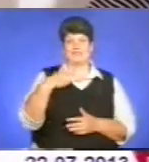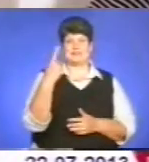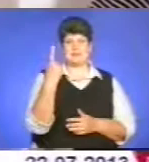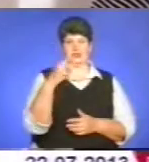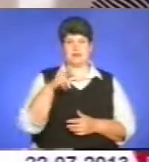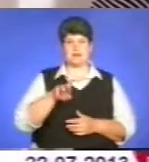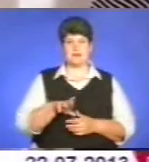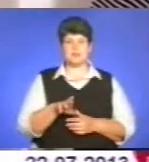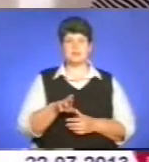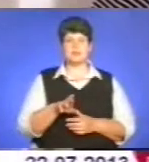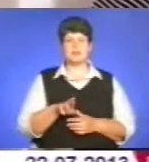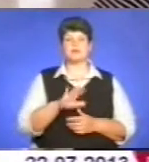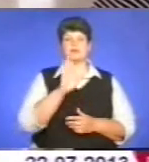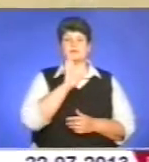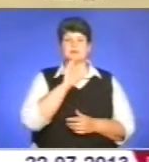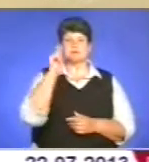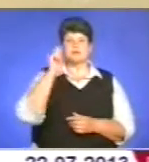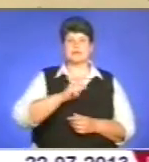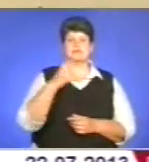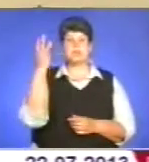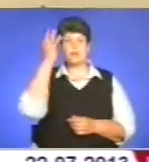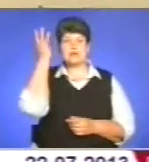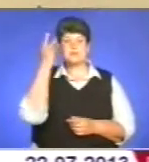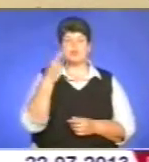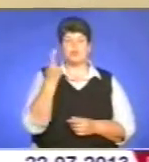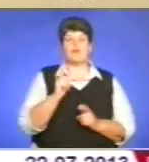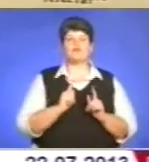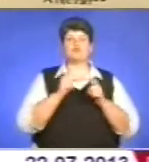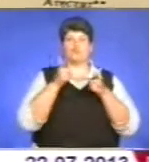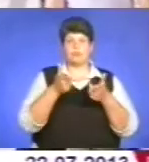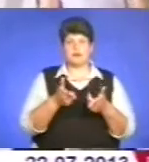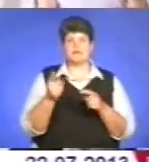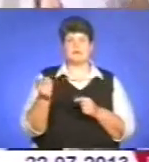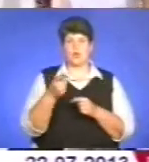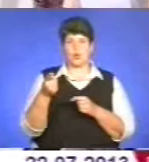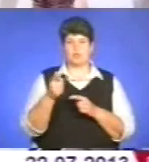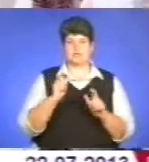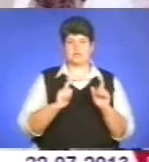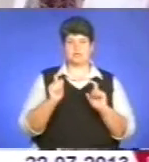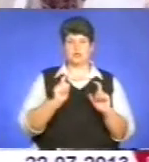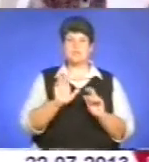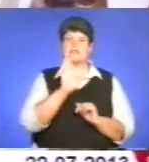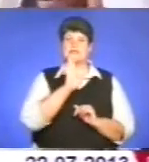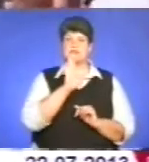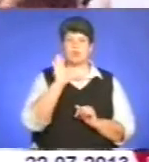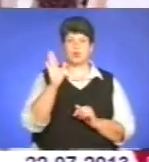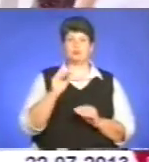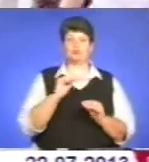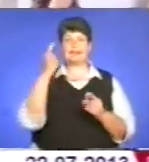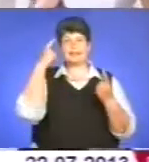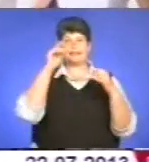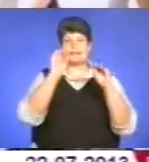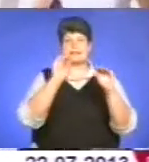Абітурієнтка Наталя приїхала з Хмельницької області вступати до одного з тернопільських вищих навчальних закладів. Дівчина хоче стати дизайнером,